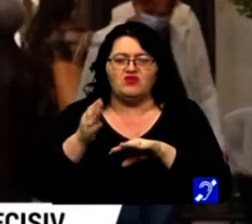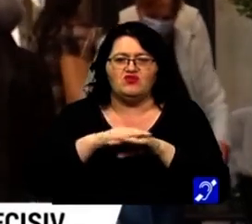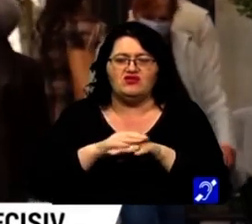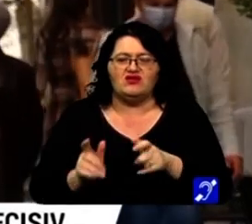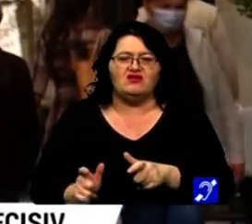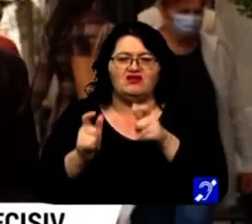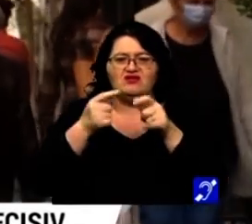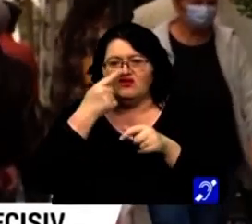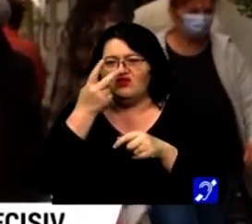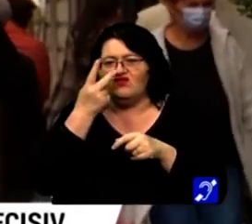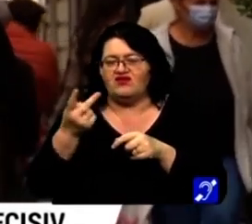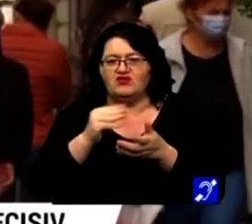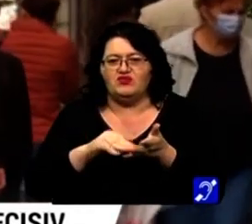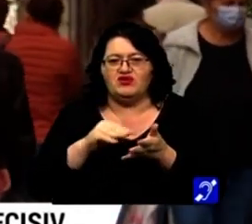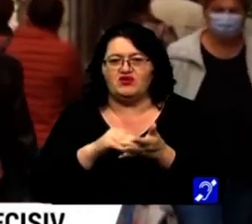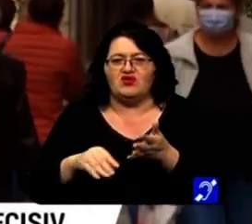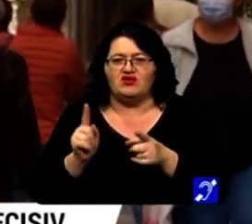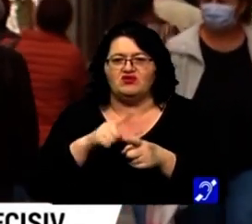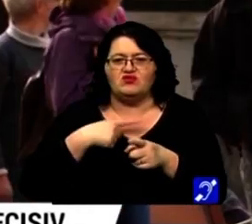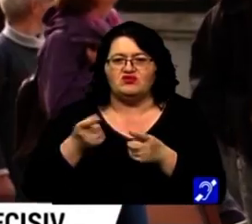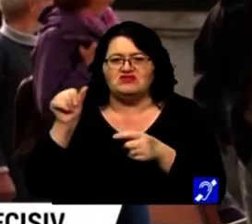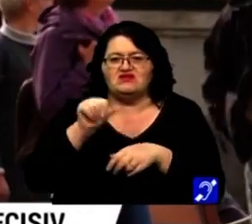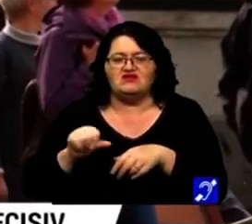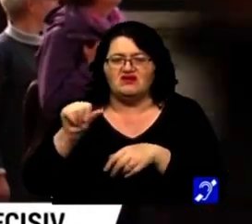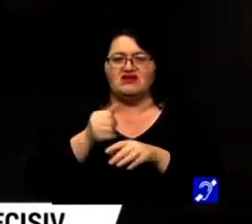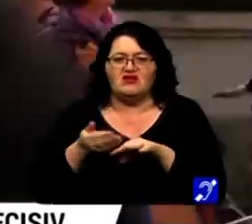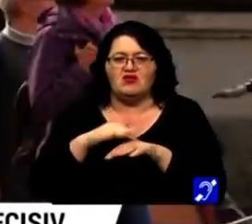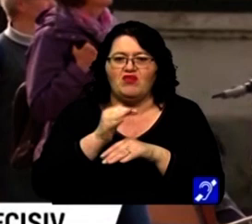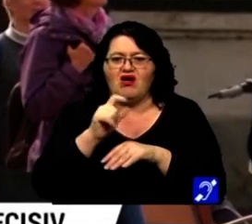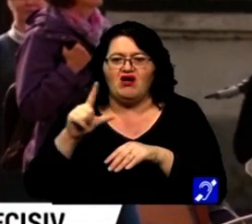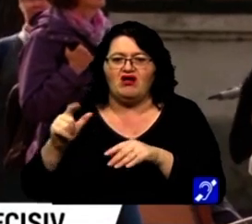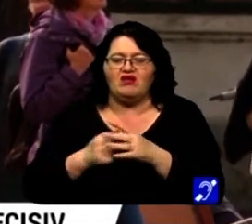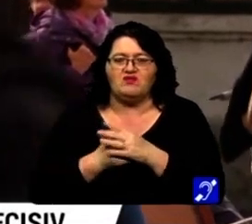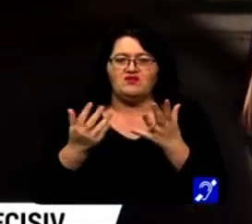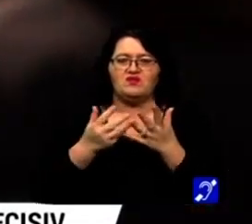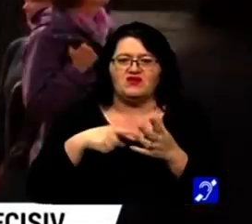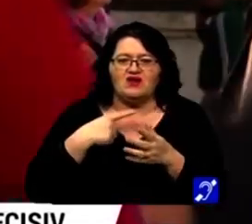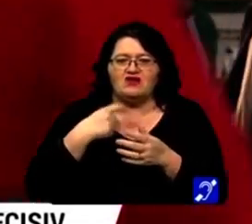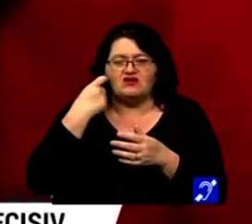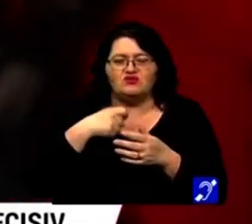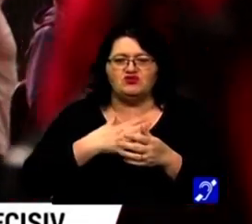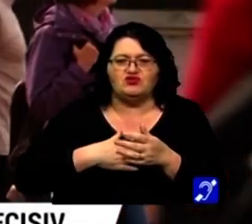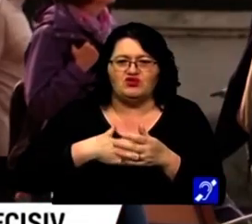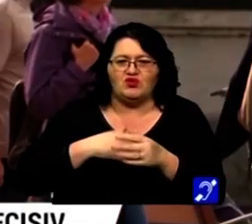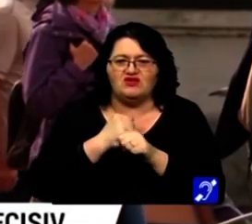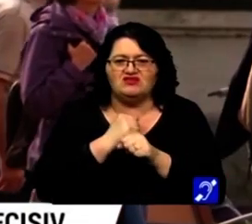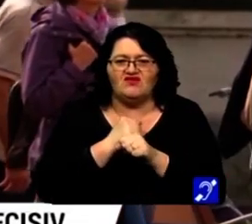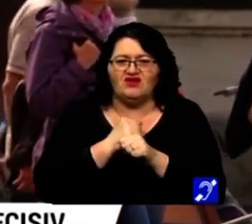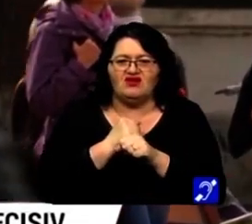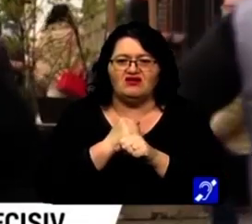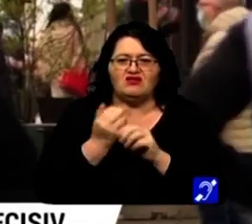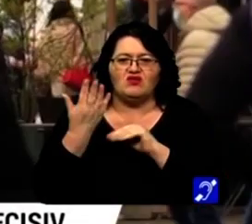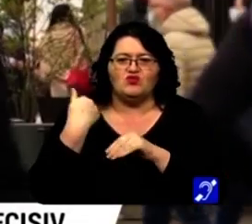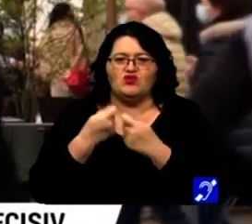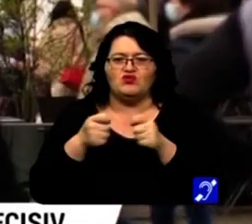clădiri în oranș, văd cu birouri care nu sunt închiriate, mai ales la mol, acolo, care nu știu ce... Înainte